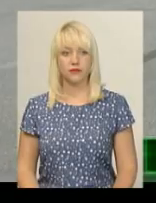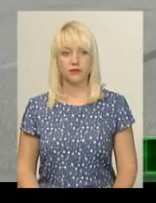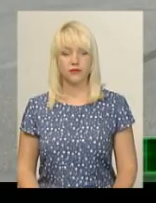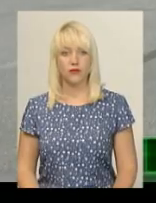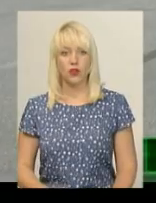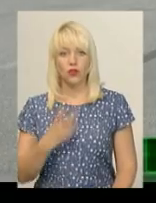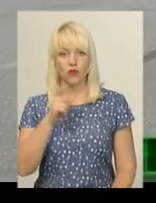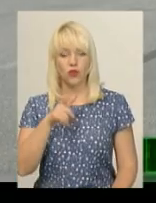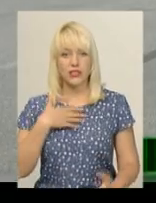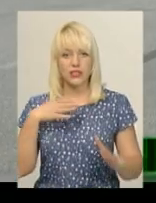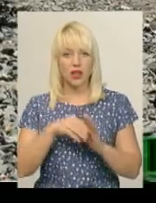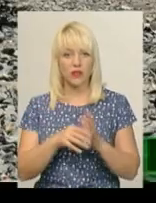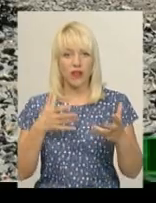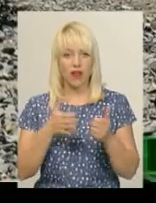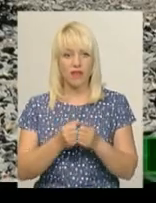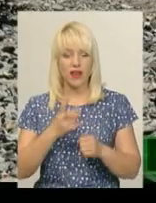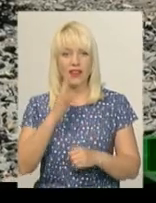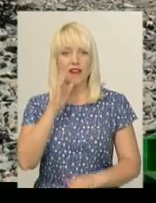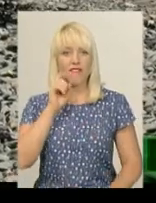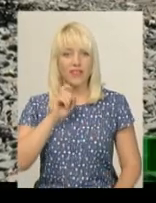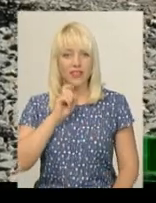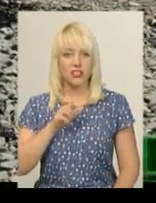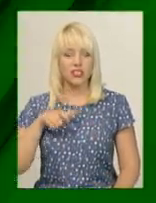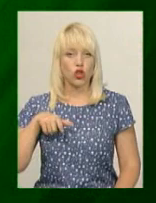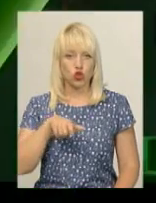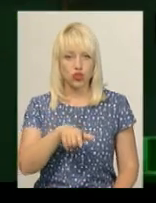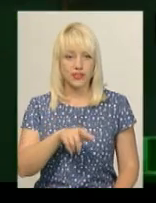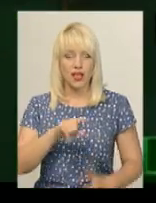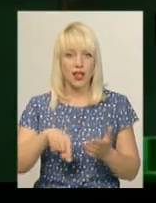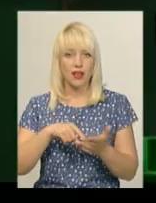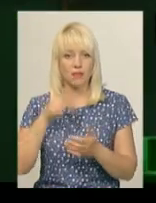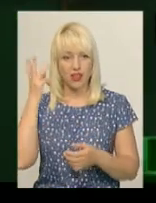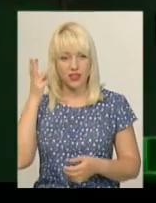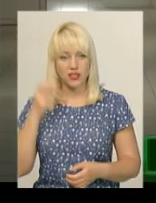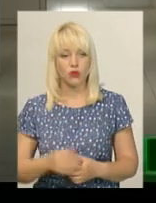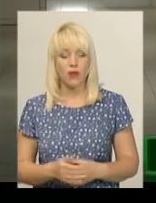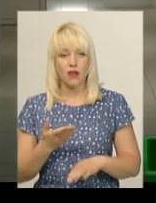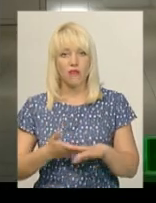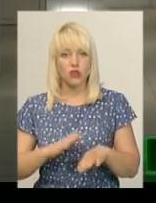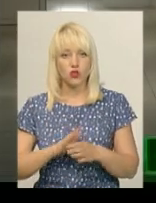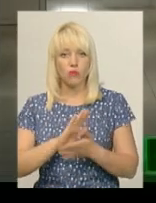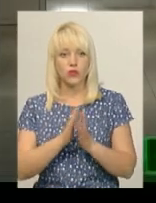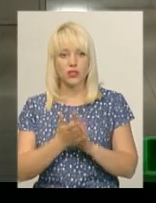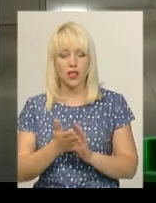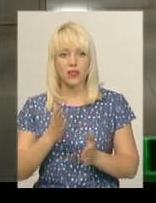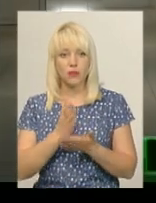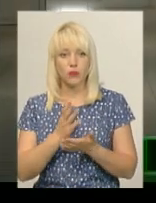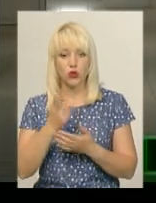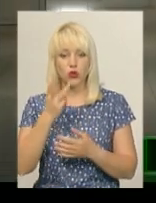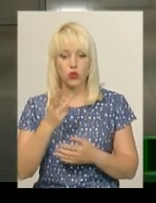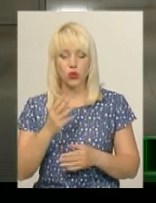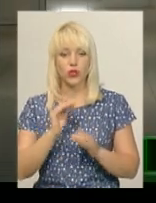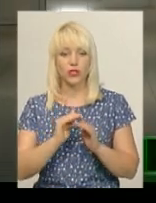Двоє людей загинули в аварії на Вінницькому шосе у Хмельницькому. У важкому стані перебувають троє дітей, які травмувалися у